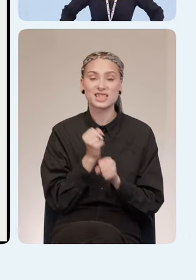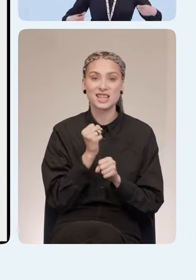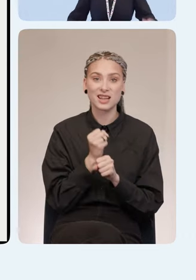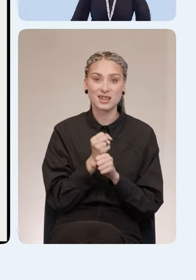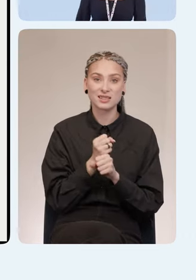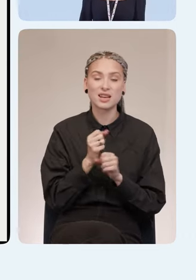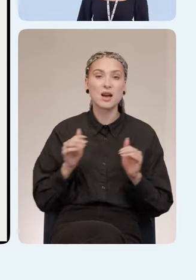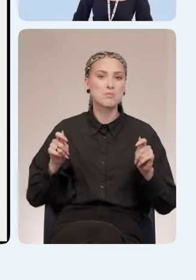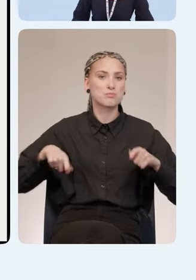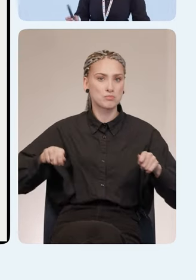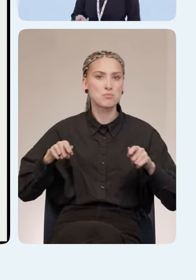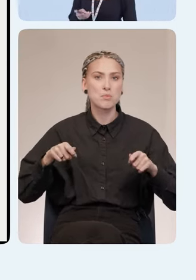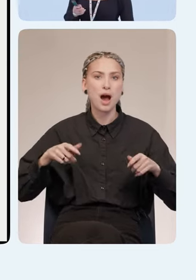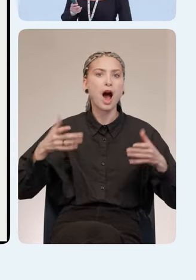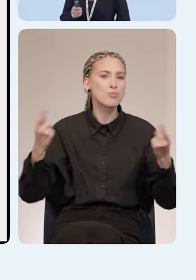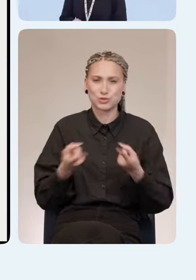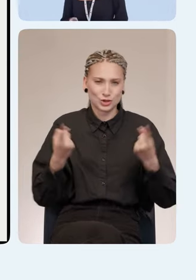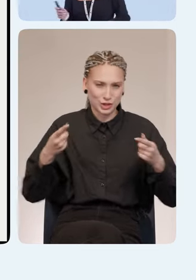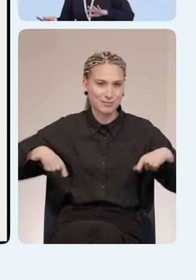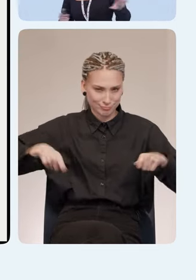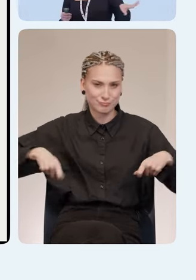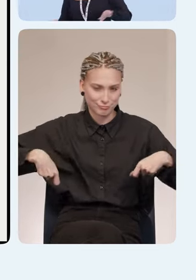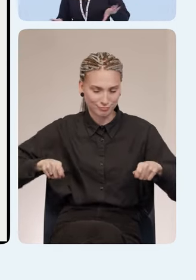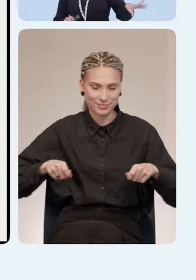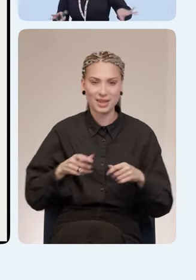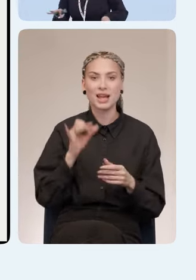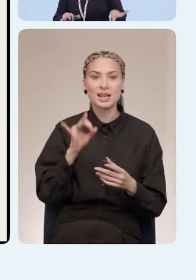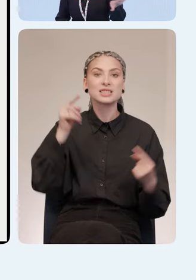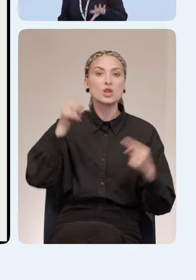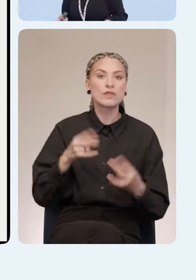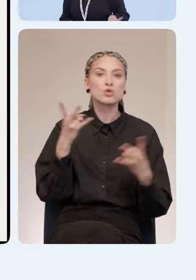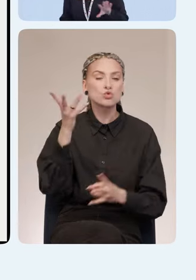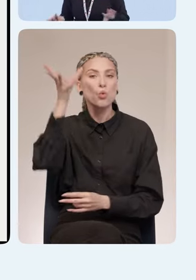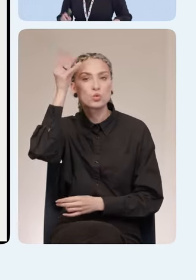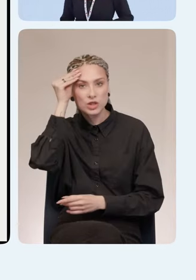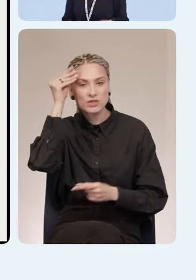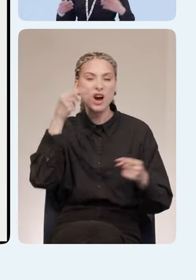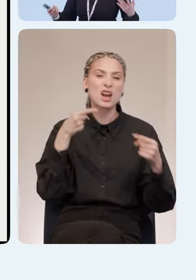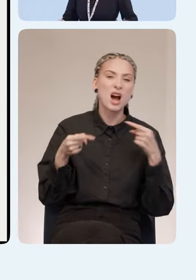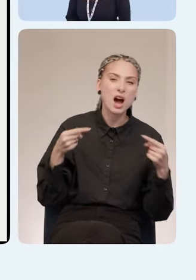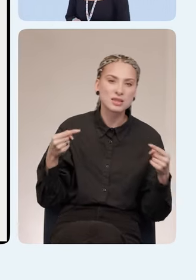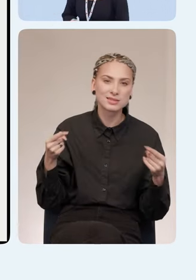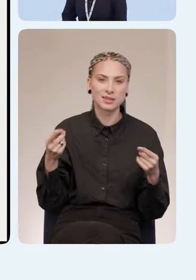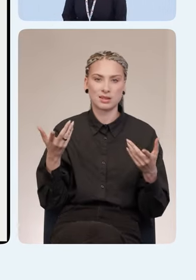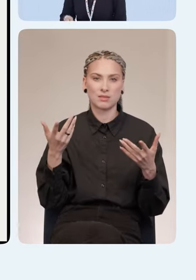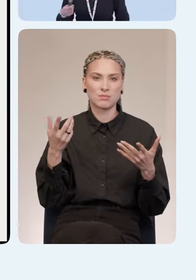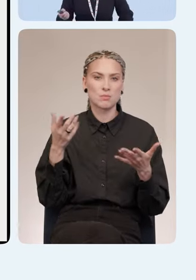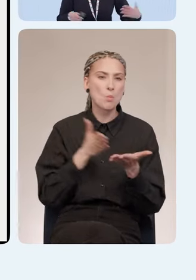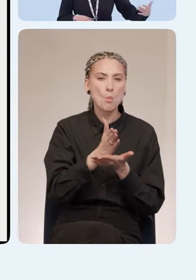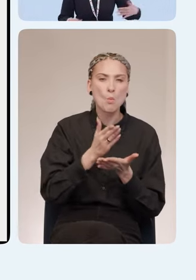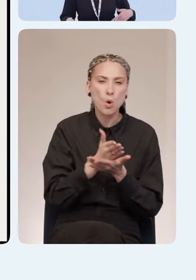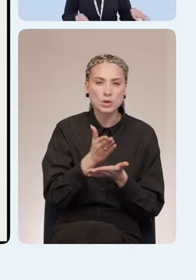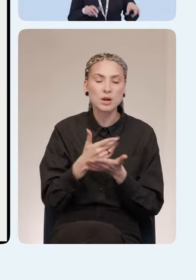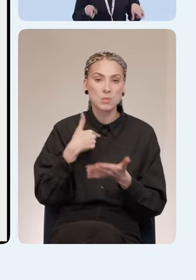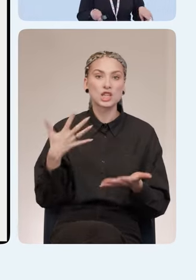механической коляске. И вот, соответственно, нужно учитывать разные модели. Нашли двух